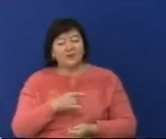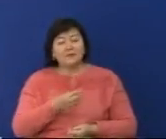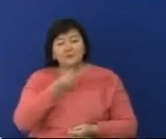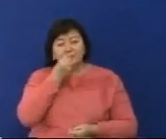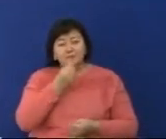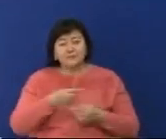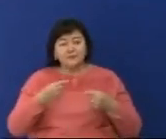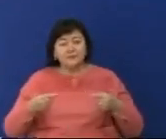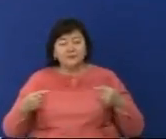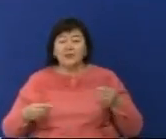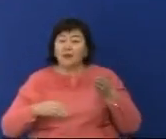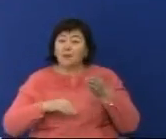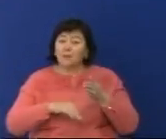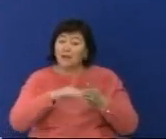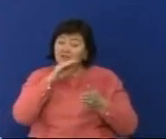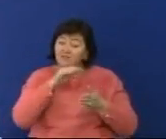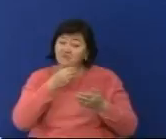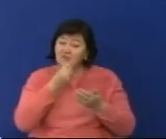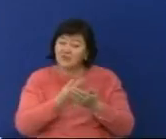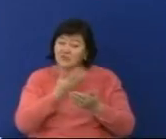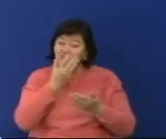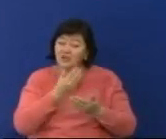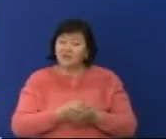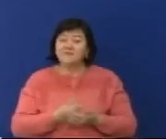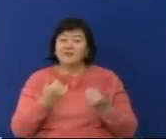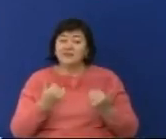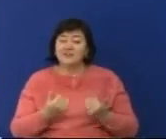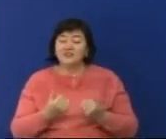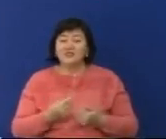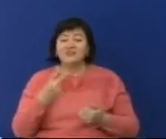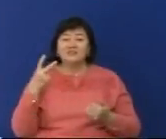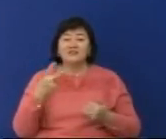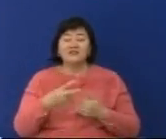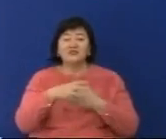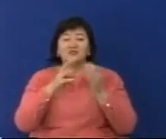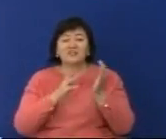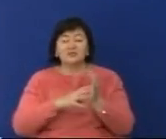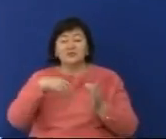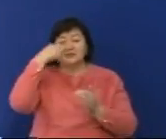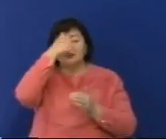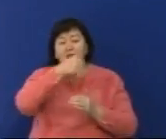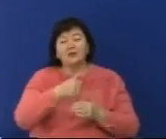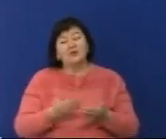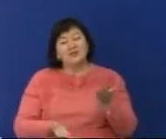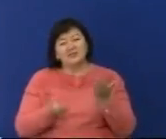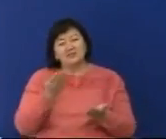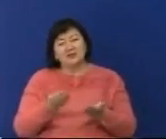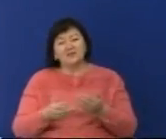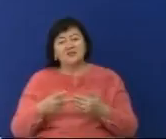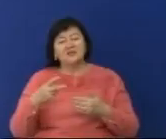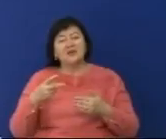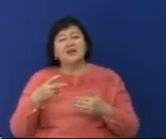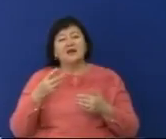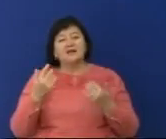бағасы өсті 2019 жылға тамыз айындағы азық түлік таварларының құны 2018 жылдың тамызындағы көрсеткішпен салыстырғанда 9